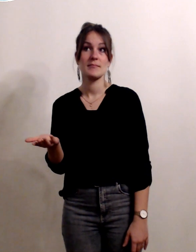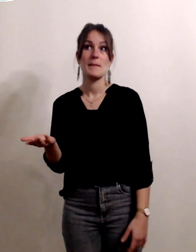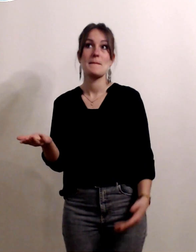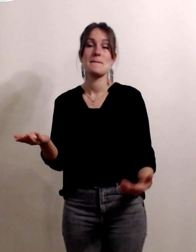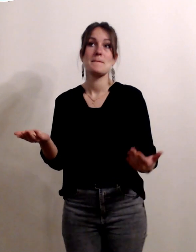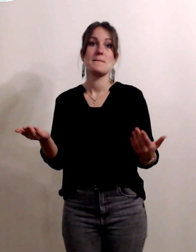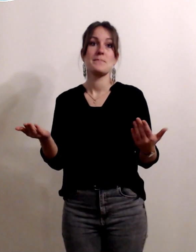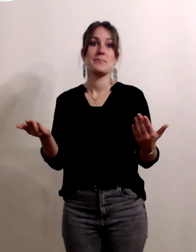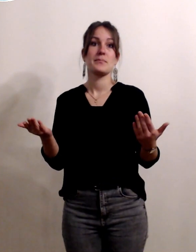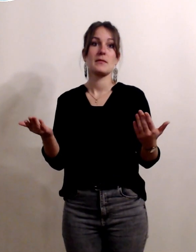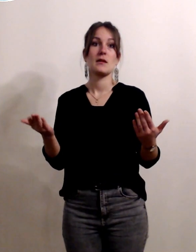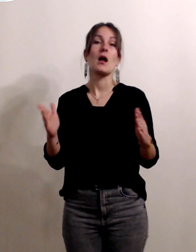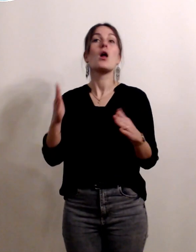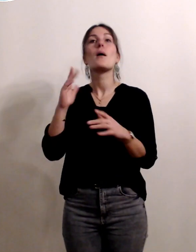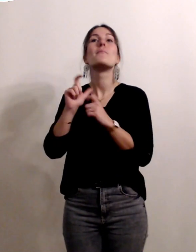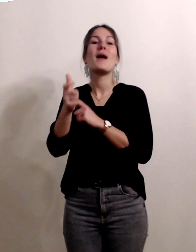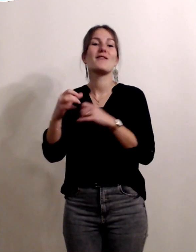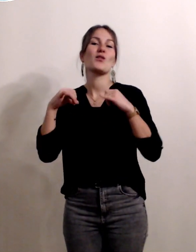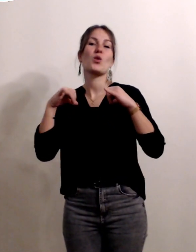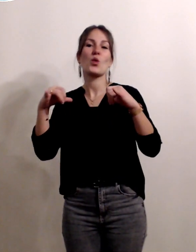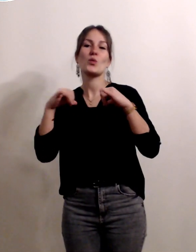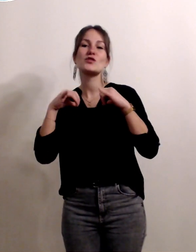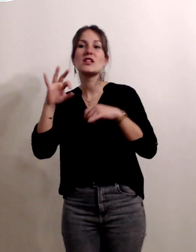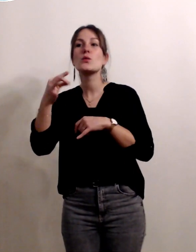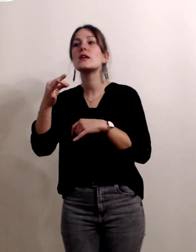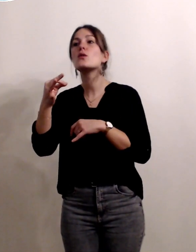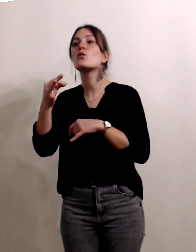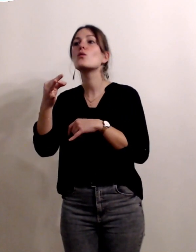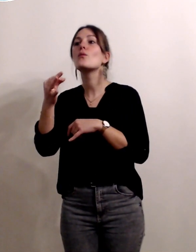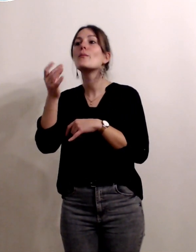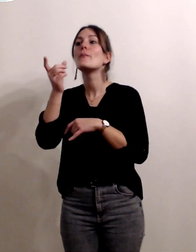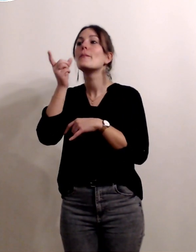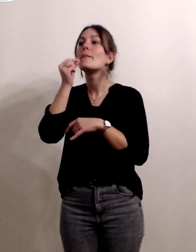quand bien même il y a un congé du coparent